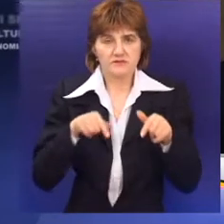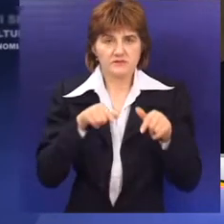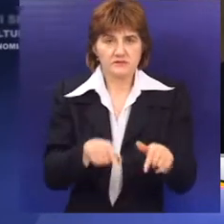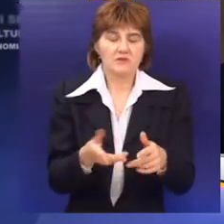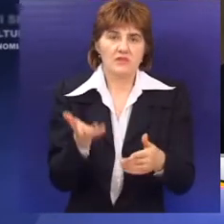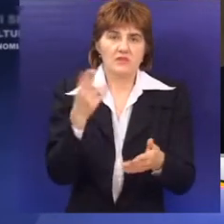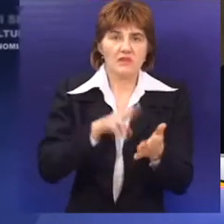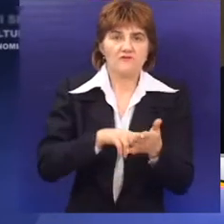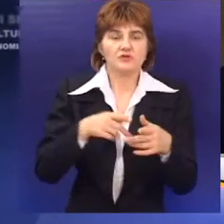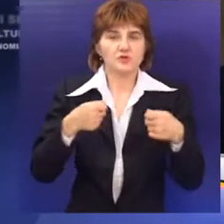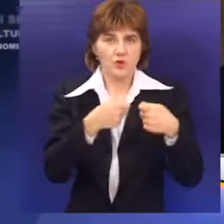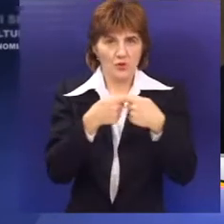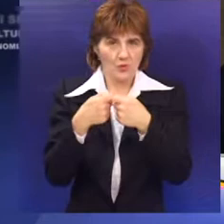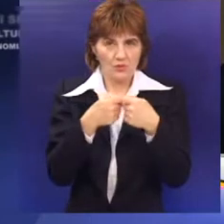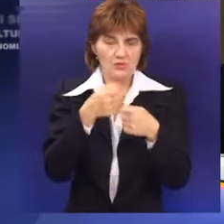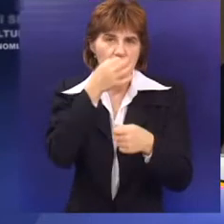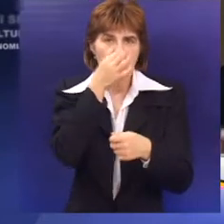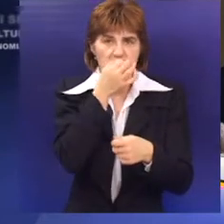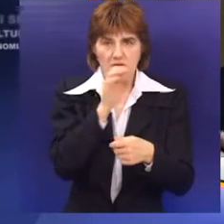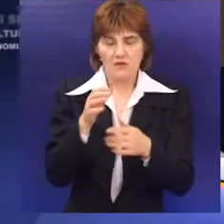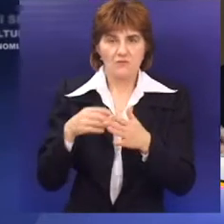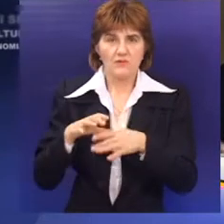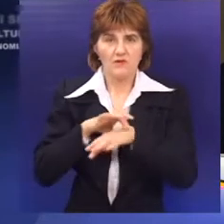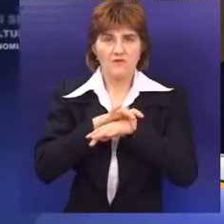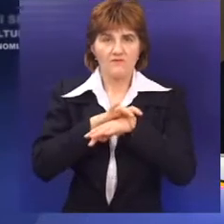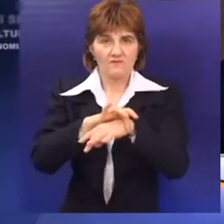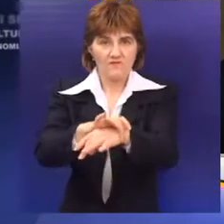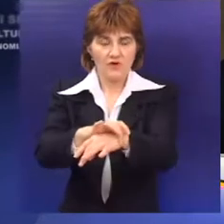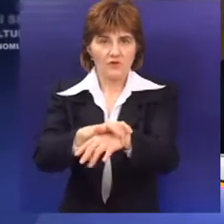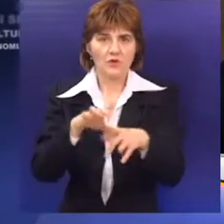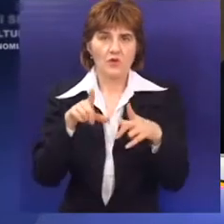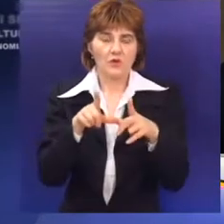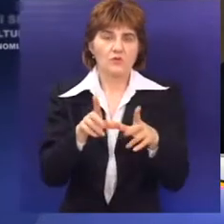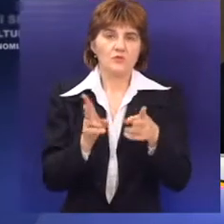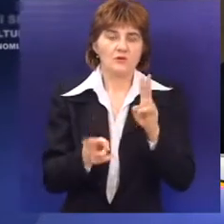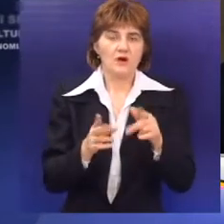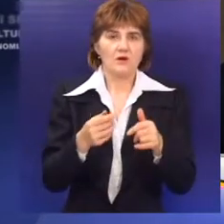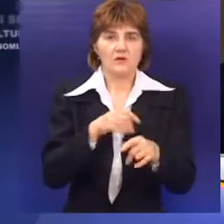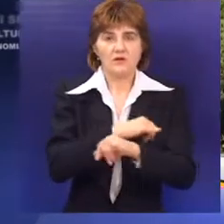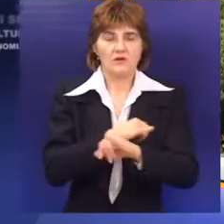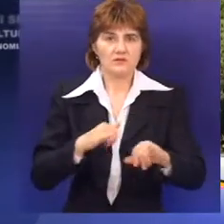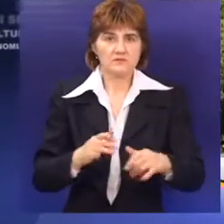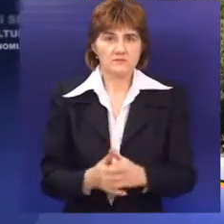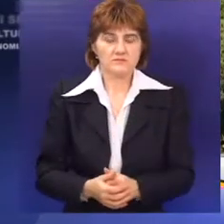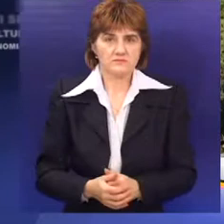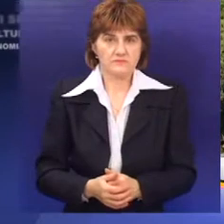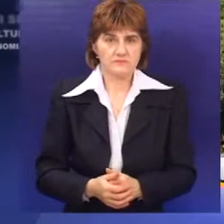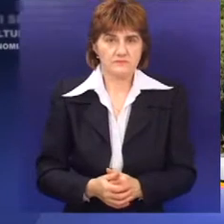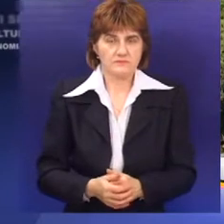naravno udruženje će moći na najbolji način da kanališe realizuju aktivnosti u smislu razvoja organske proizvodnje u Vojvodini.